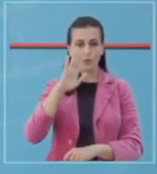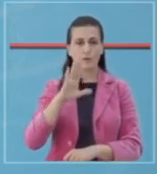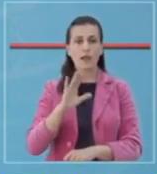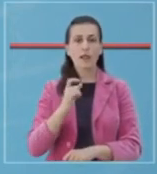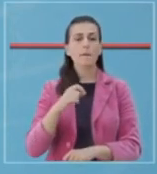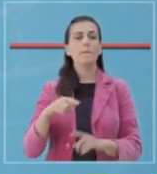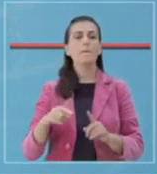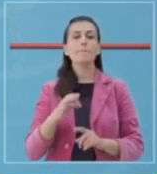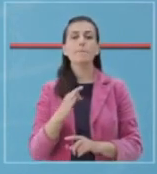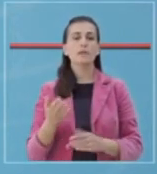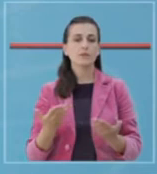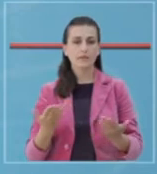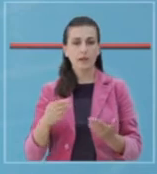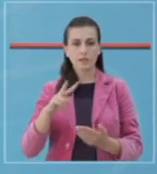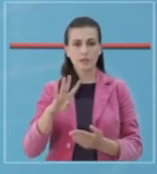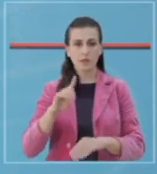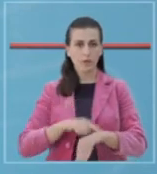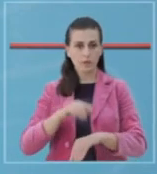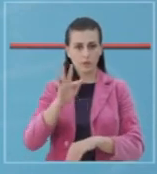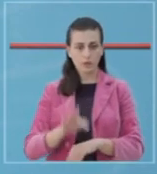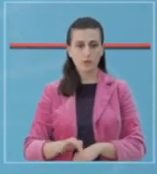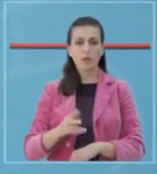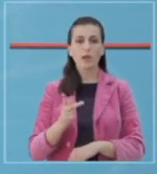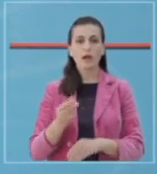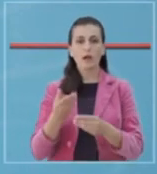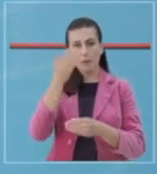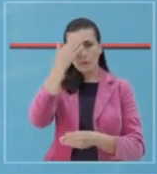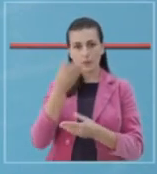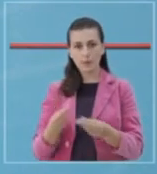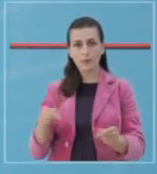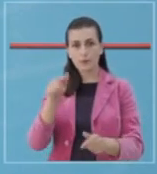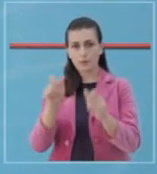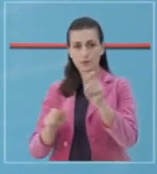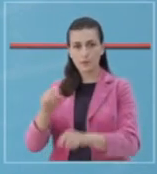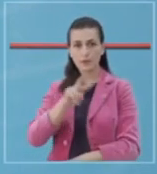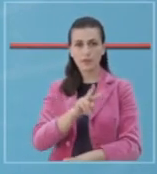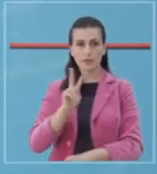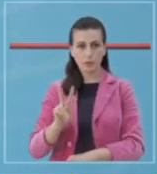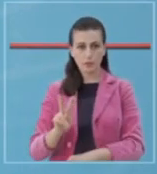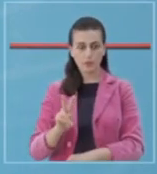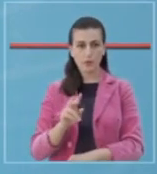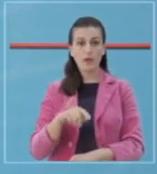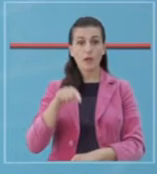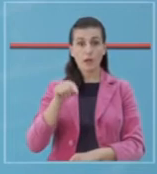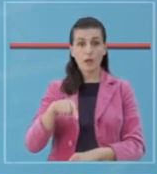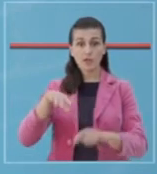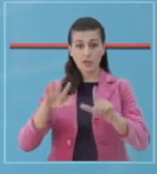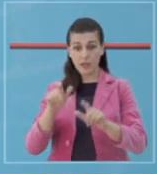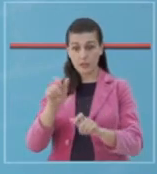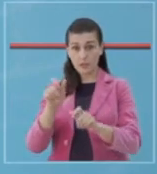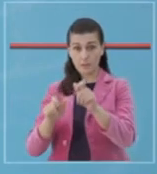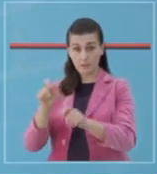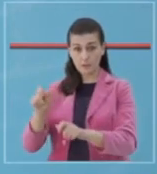Lajmi mirë është se në 24 orët e fundit janë shëruar 22 qytetar, me styre 7 mjek dhe